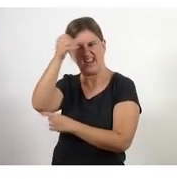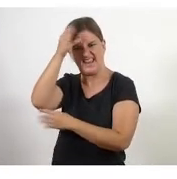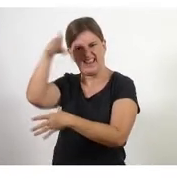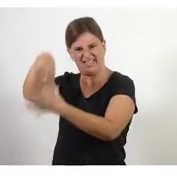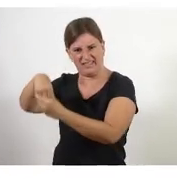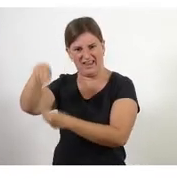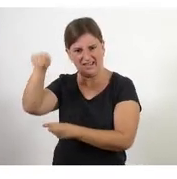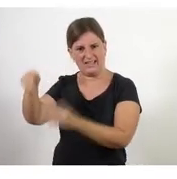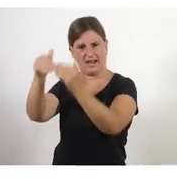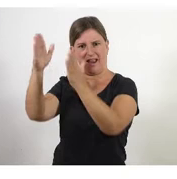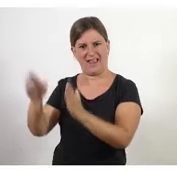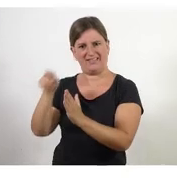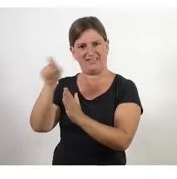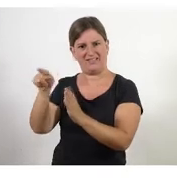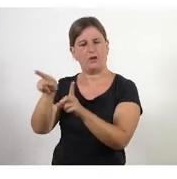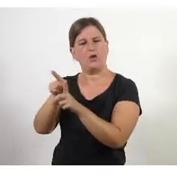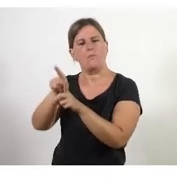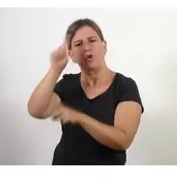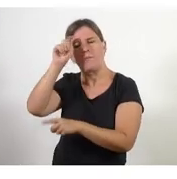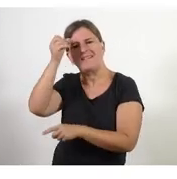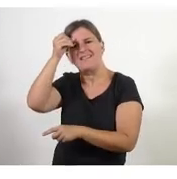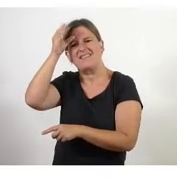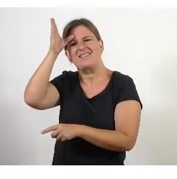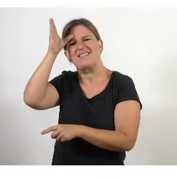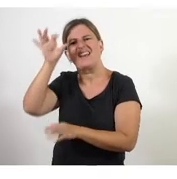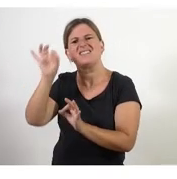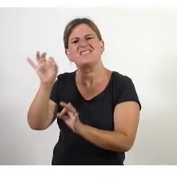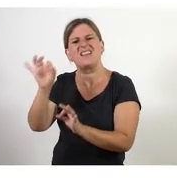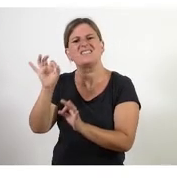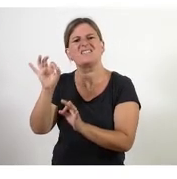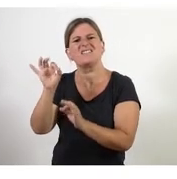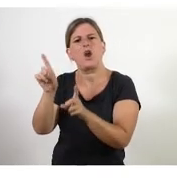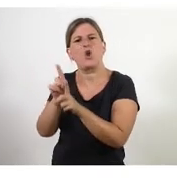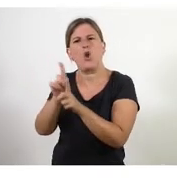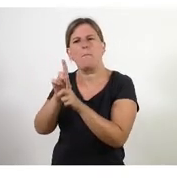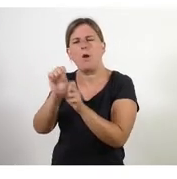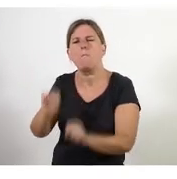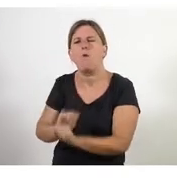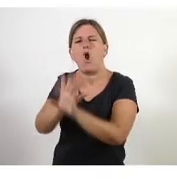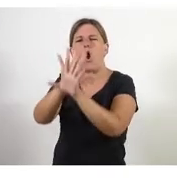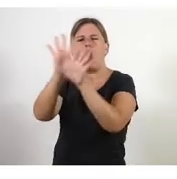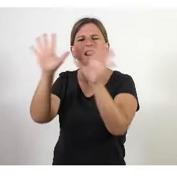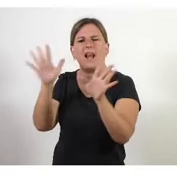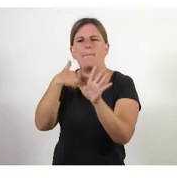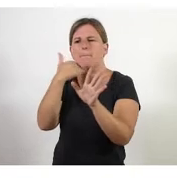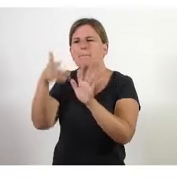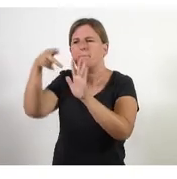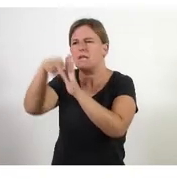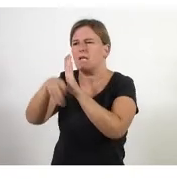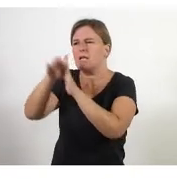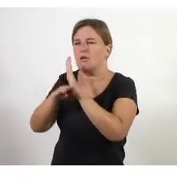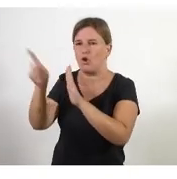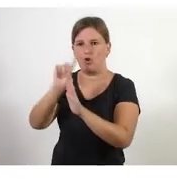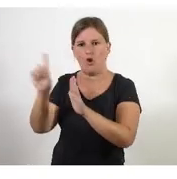aquesta intel·ligència sols és una intel·ligència tàcita, no és una intel·ligència explícita i que hem de posar eines que